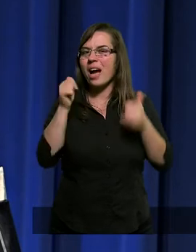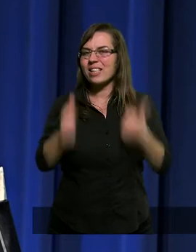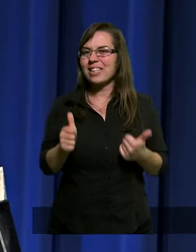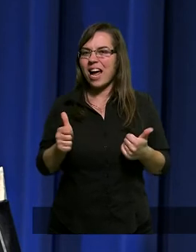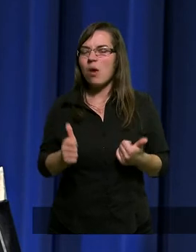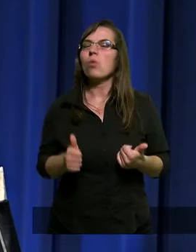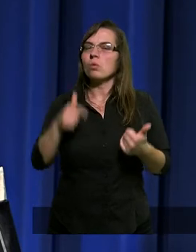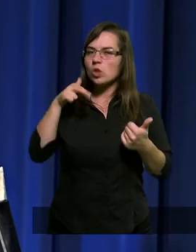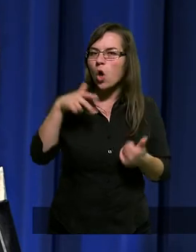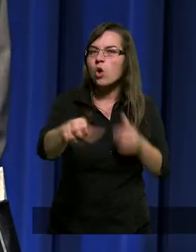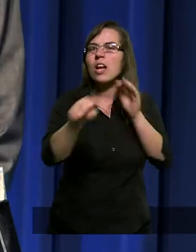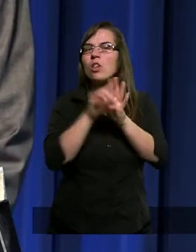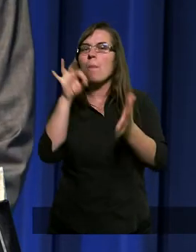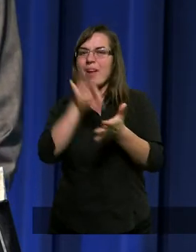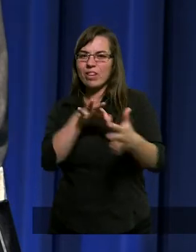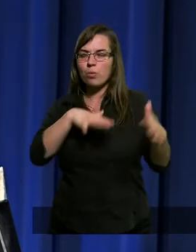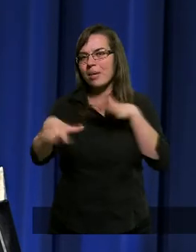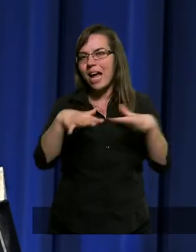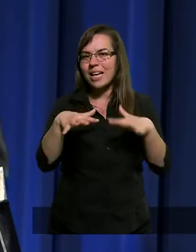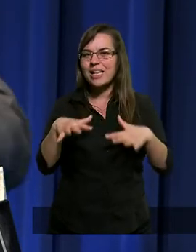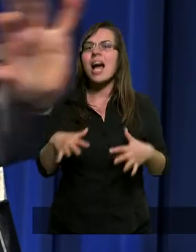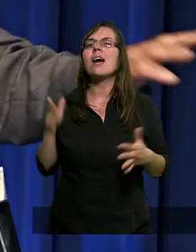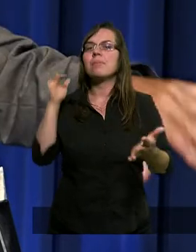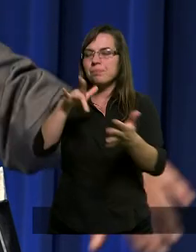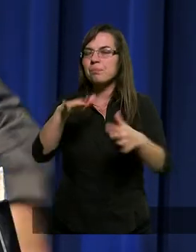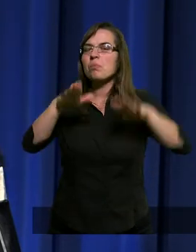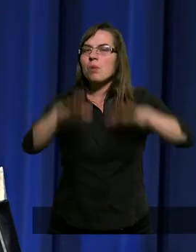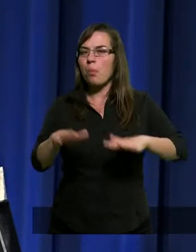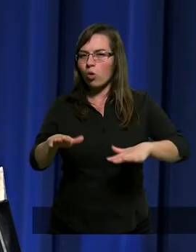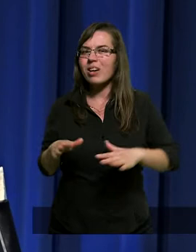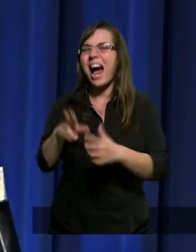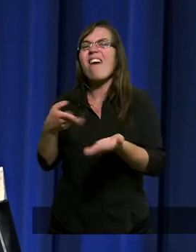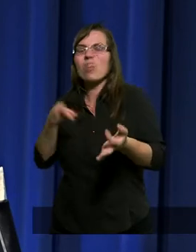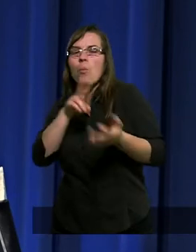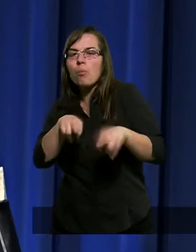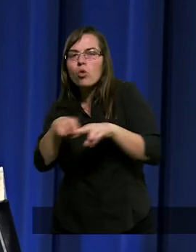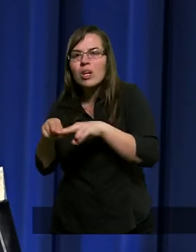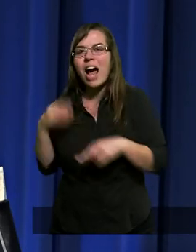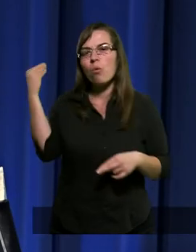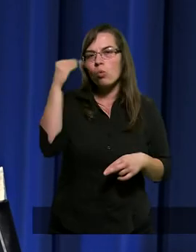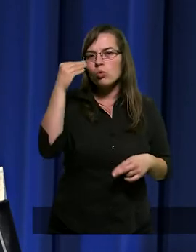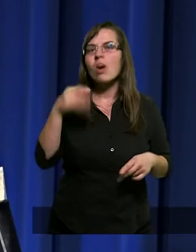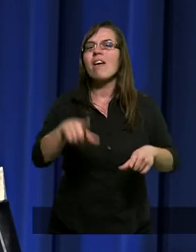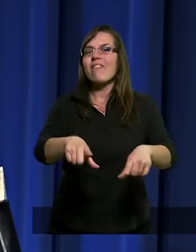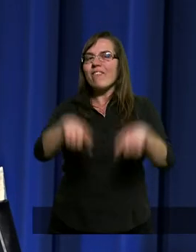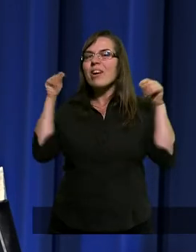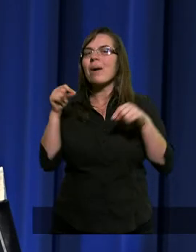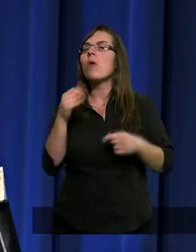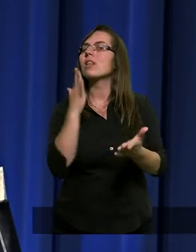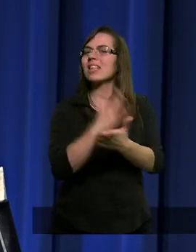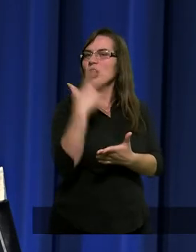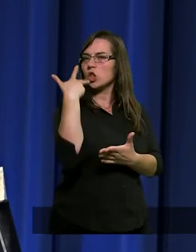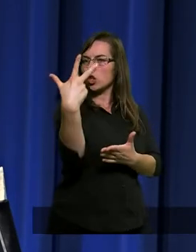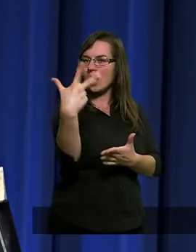Doszedł do pewnego miejsca, pozostawił pozostałych uczniów, a wybrał trzech.